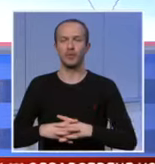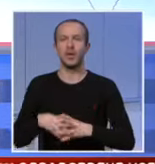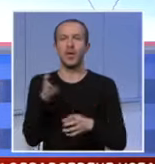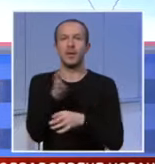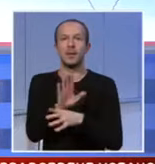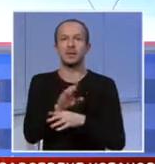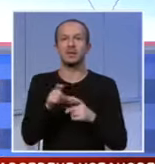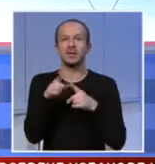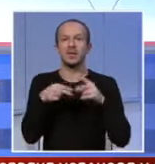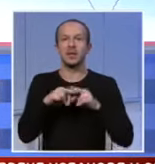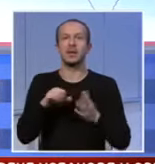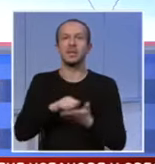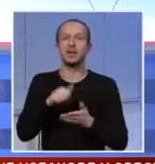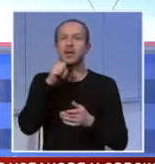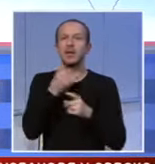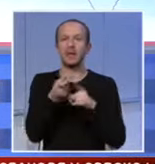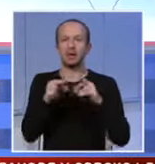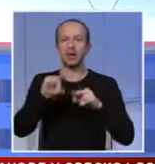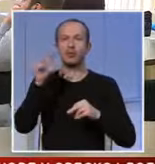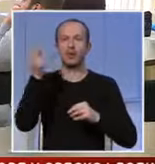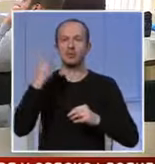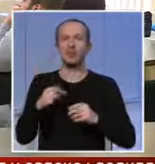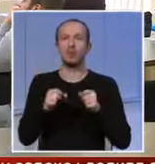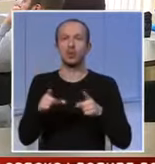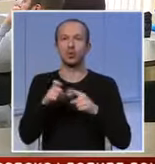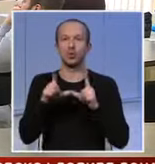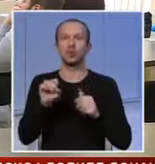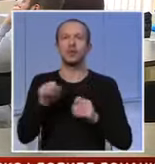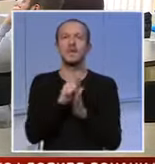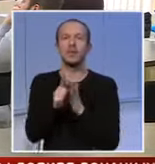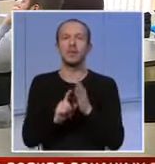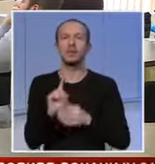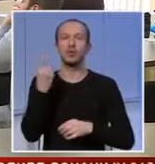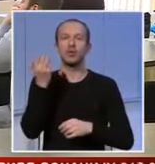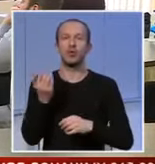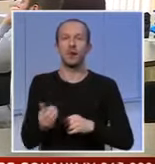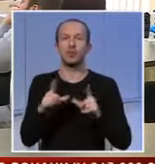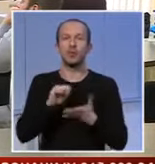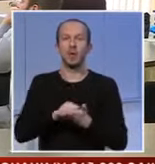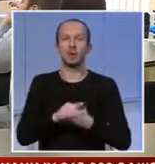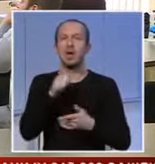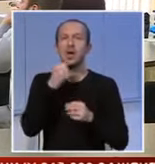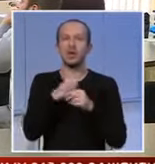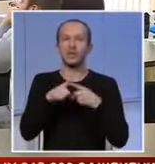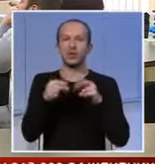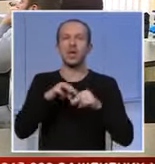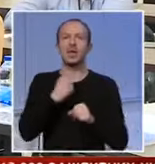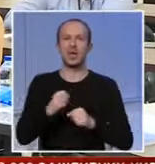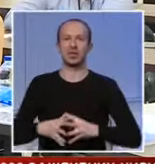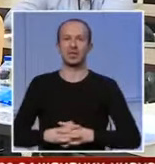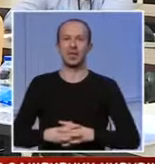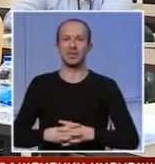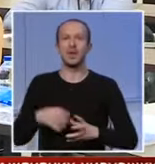Predstavnici Sindikata medija i grafičera Republike Srpske poručili su da je vrijeme da se povećaju plate u medijima i grafičkoj djelatnosti.